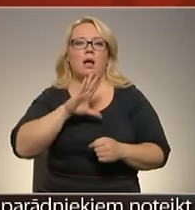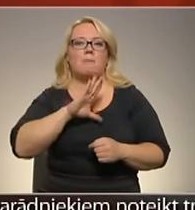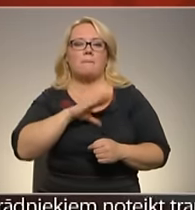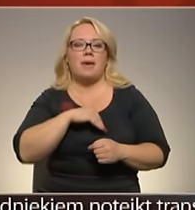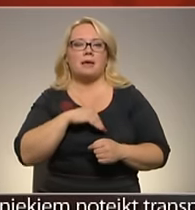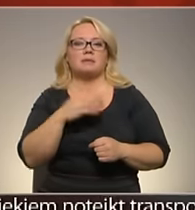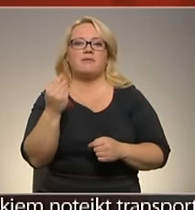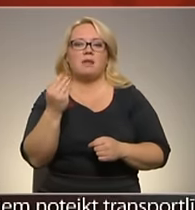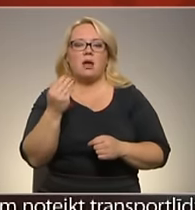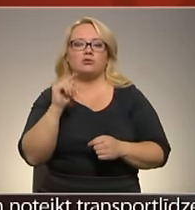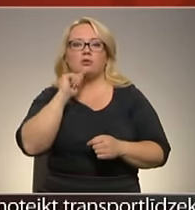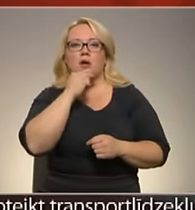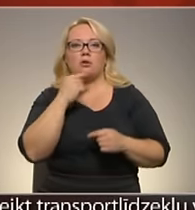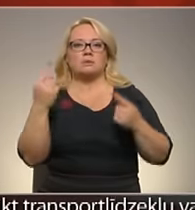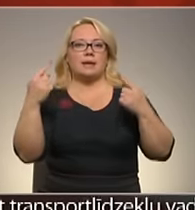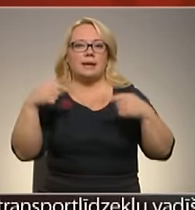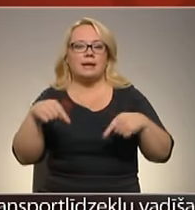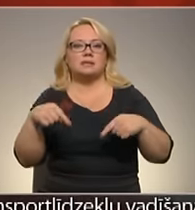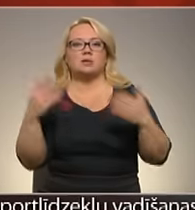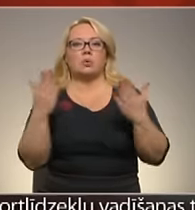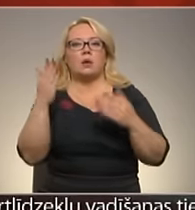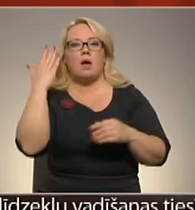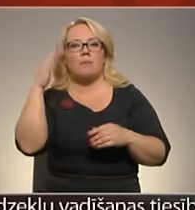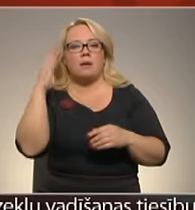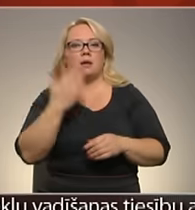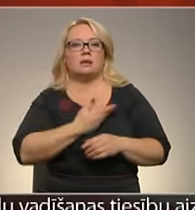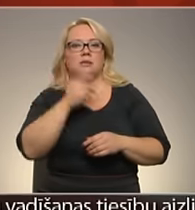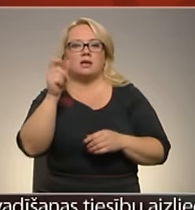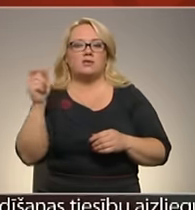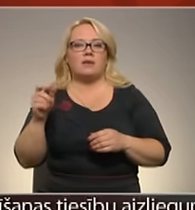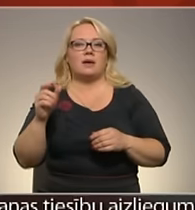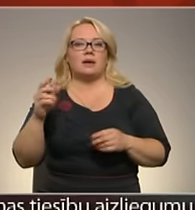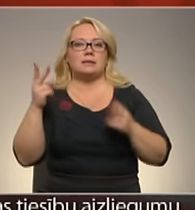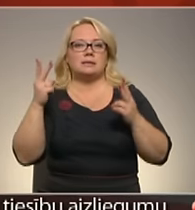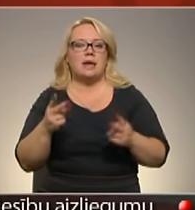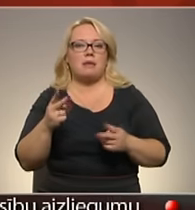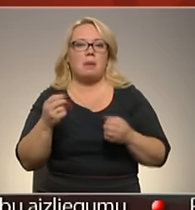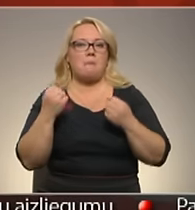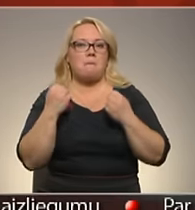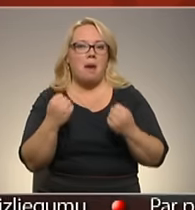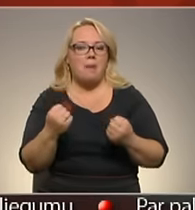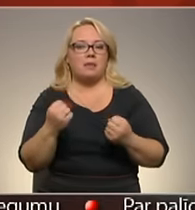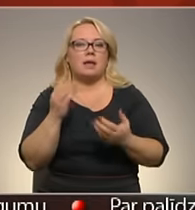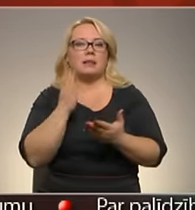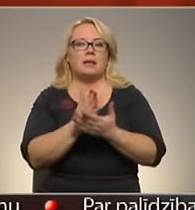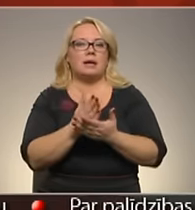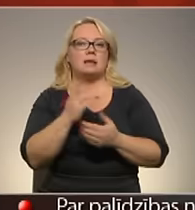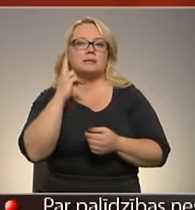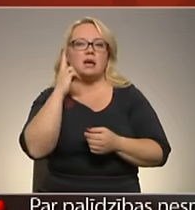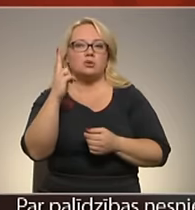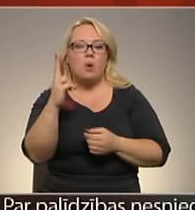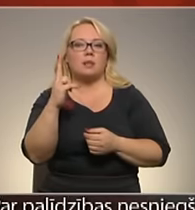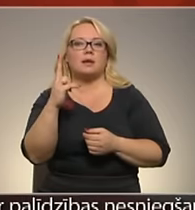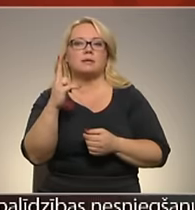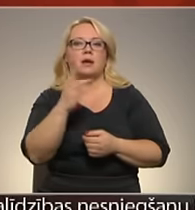finanšu un ekonomiskās krīzes, kurā Amerikas iedzīvotāji ciet diezgan pamatīgi, viņiem tika sasolīts, ka